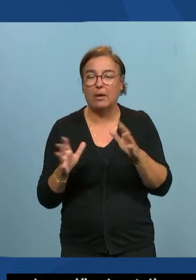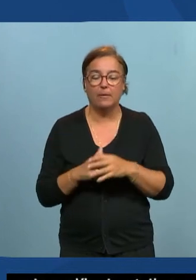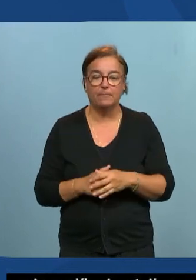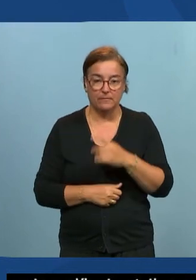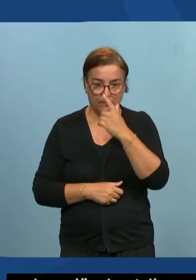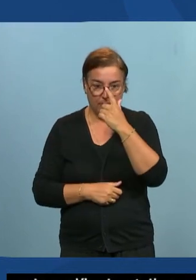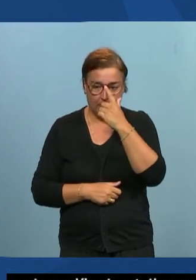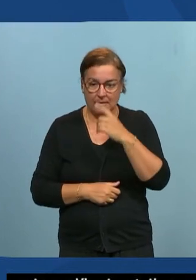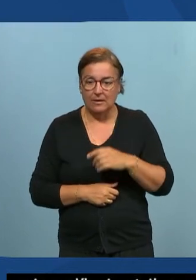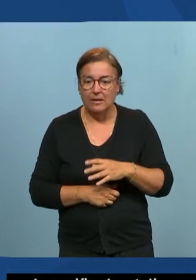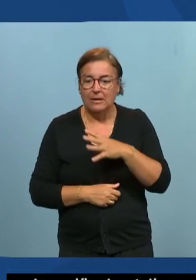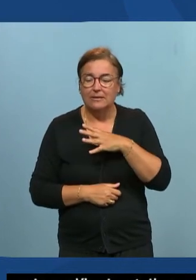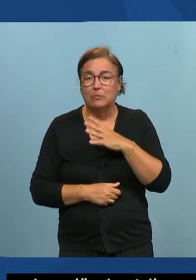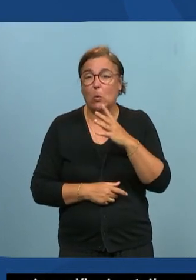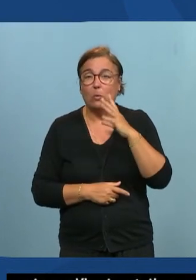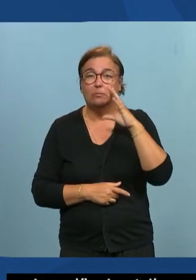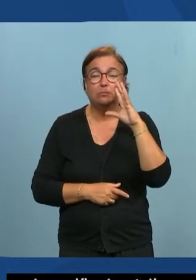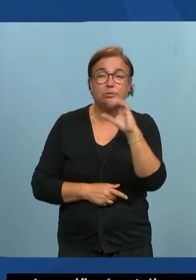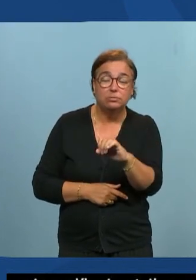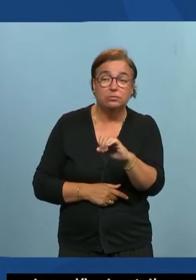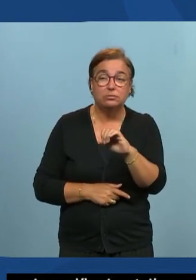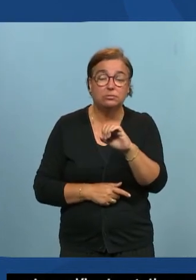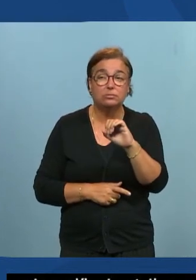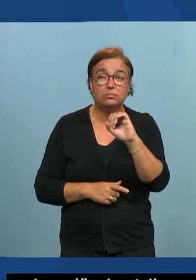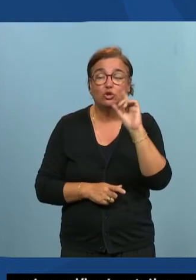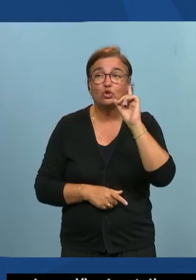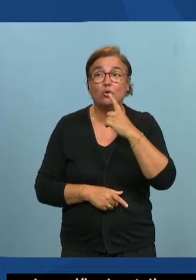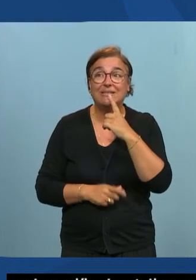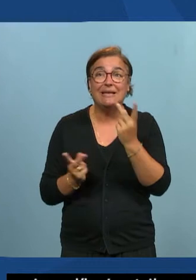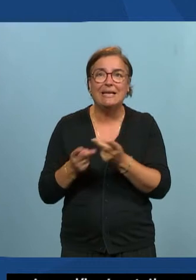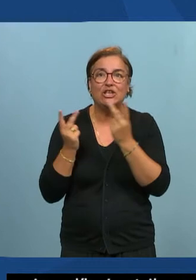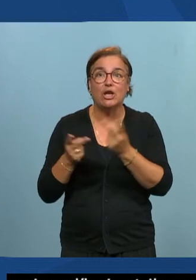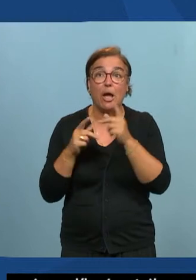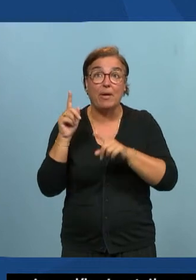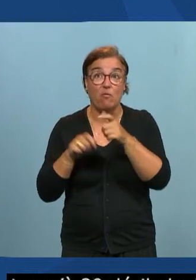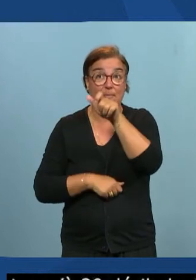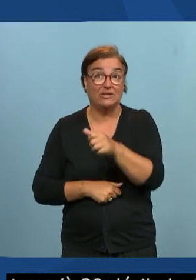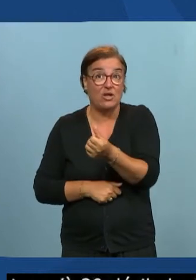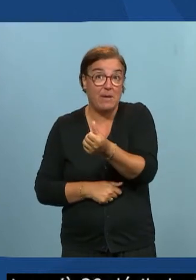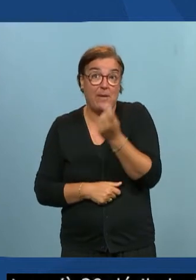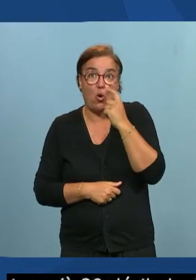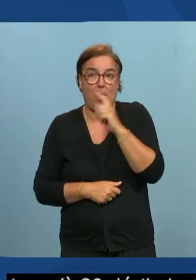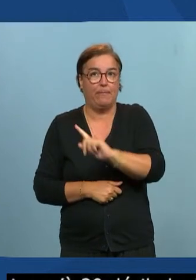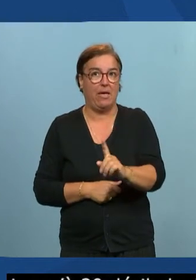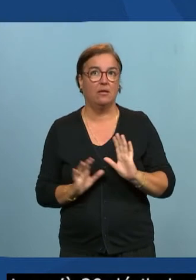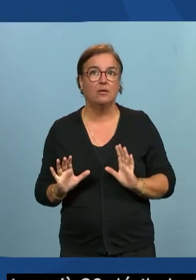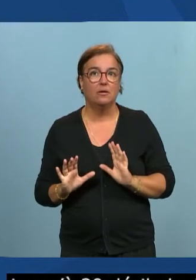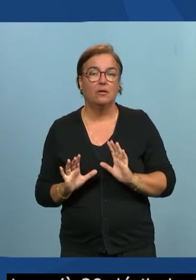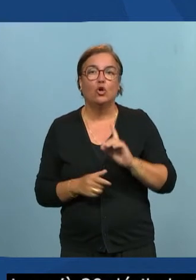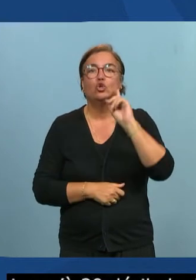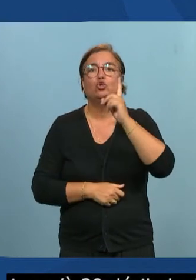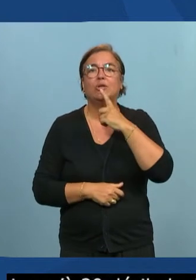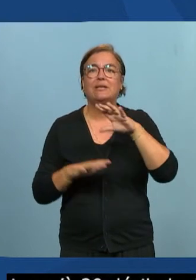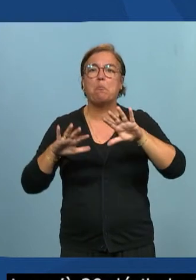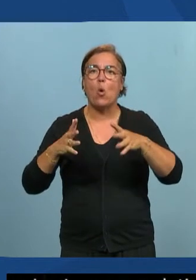cette surdité légère parce qu'on peut entendre moins bien mais pas se rendre compte on a une baisse d'audition une surdité moyenne avec une